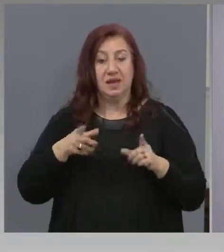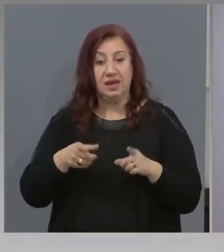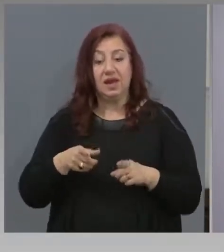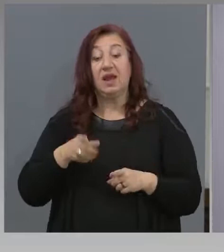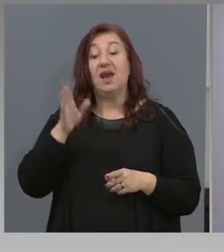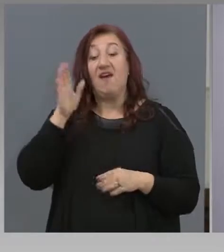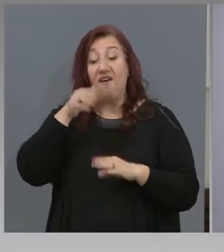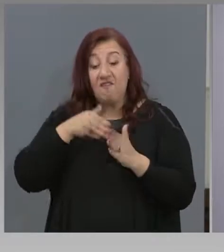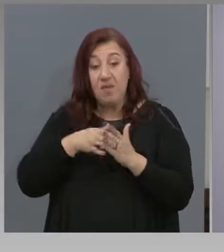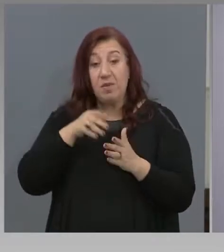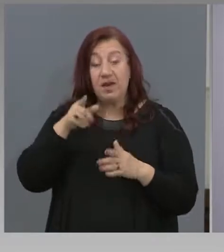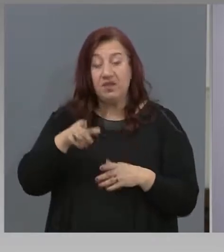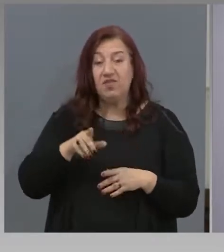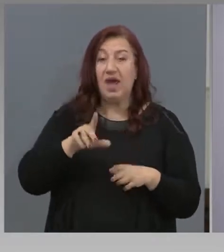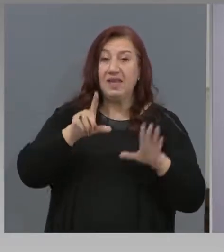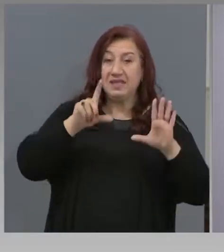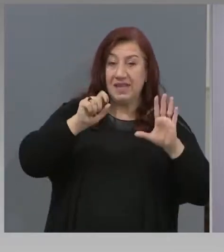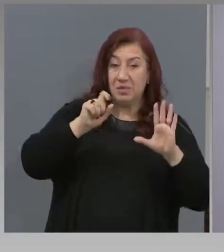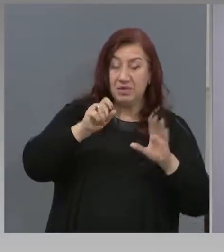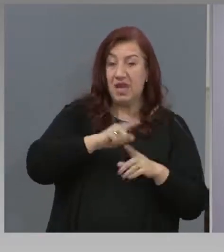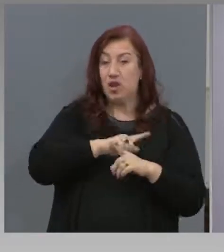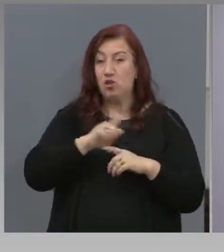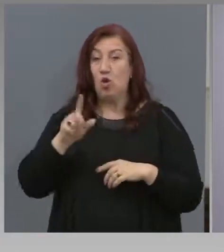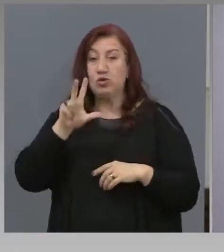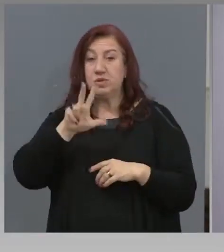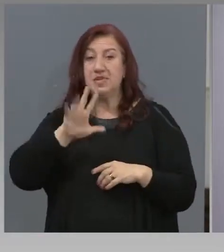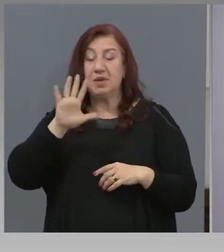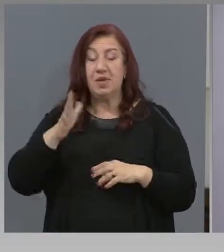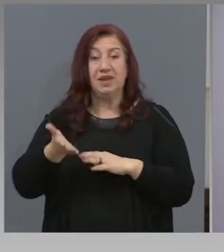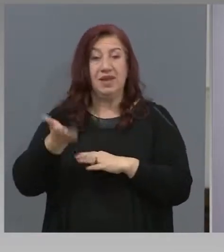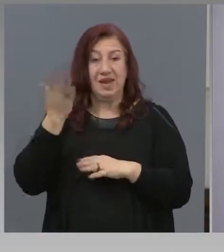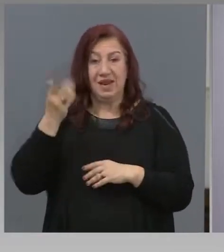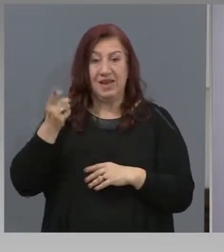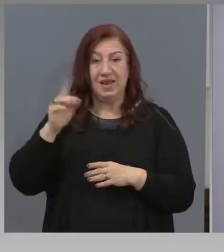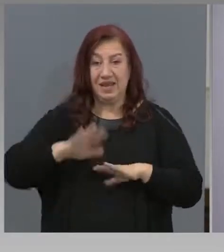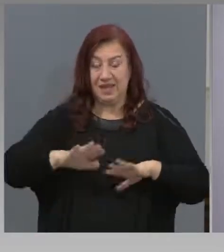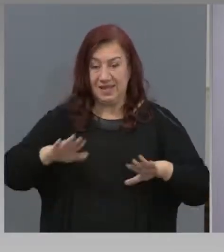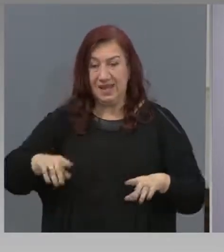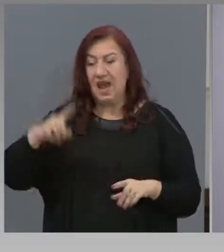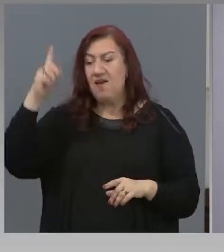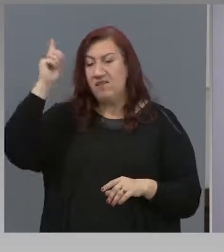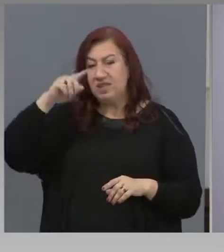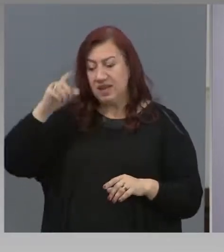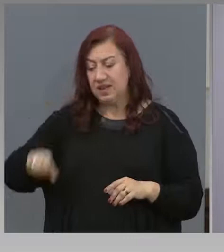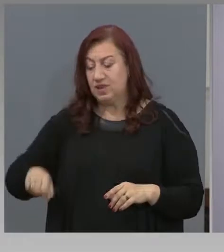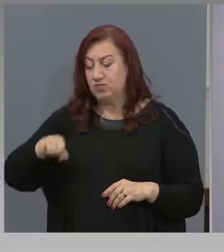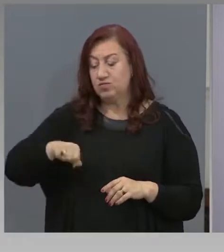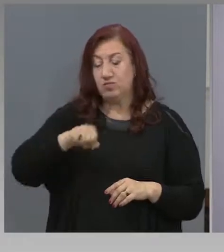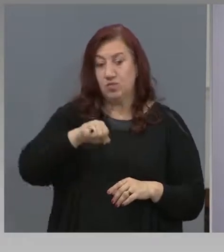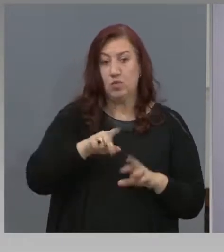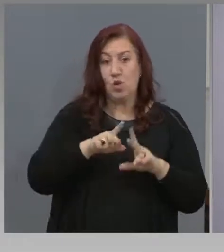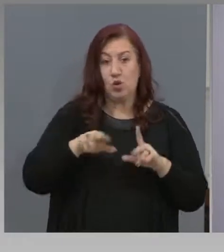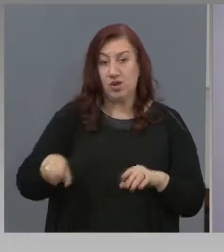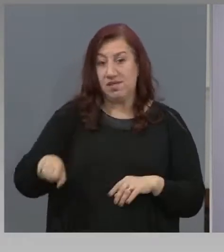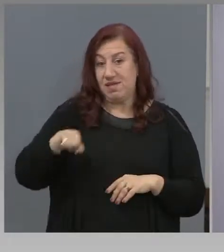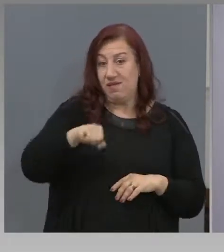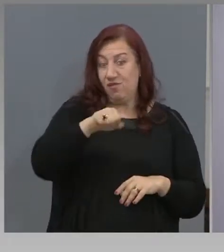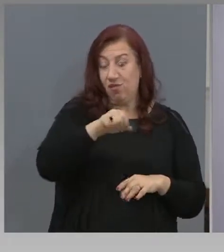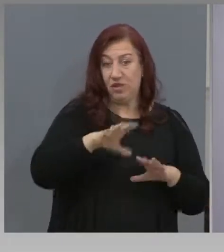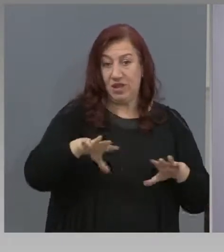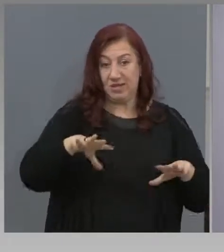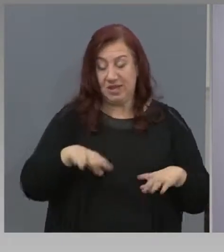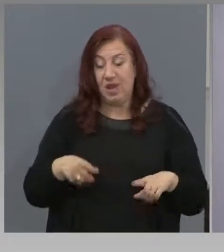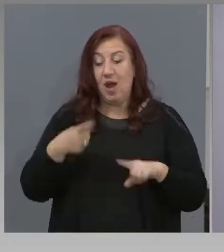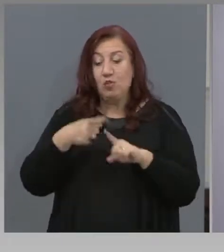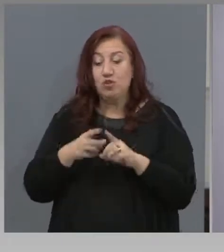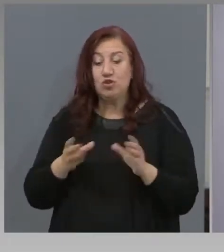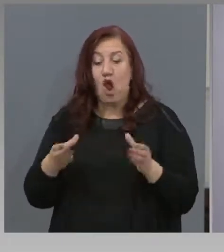85 хиляди деца, които ежедневно се водят до детската градина от родителите и взаимодействат в група.